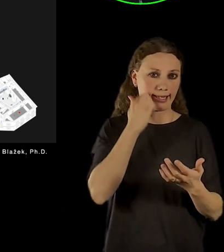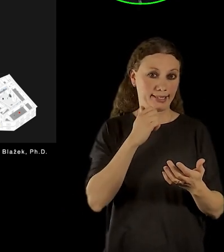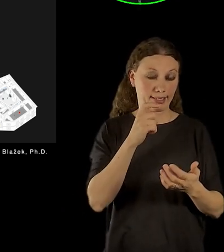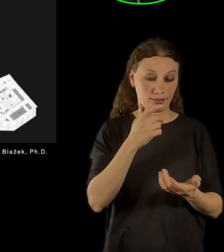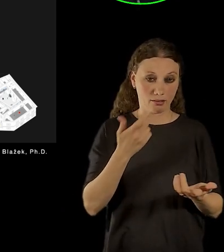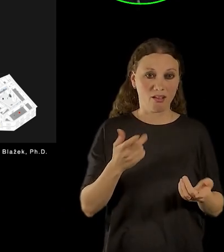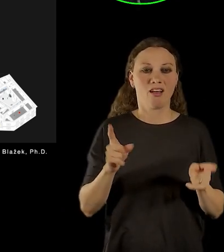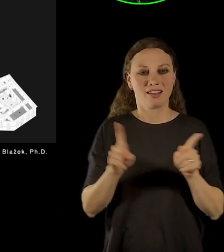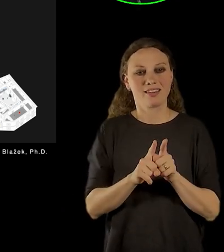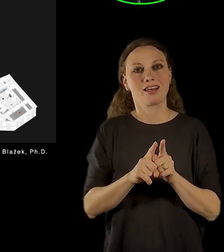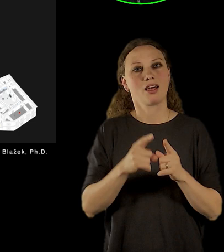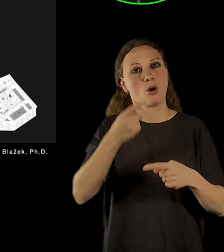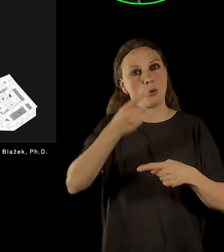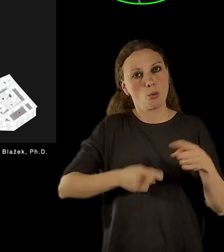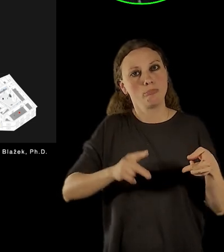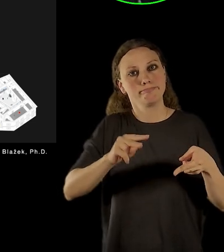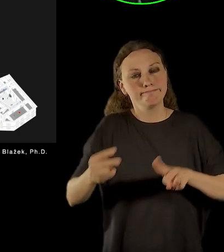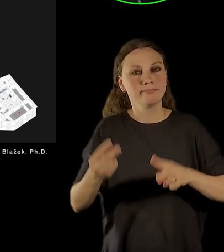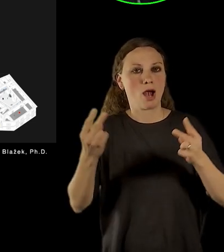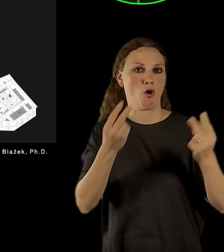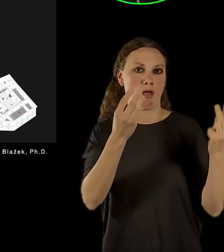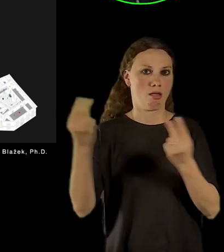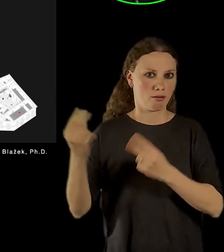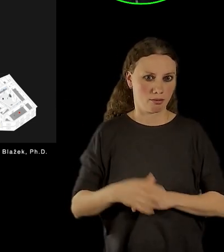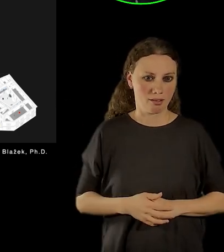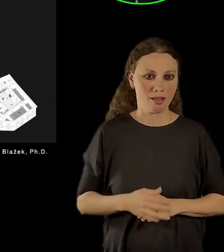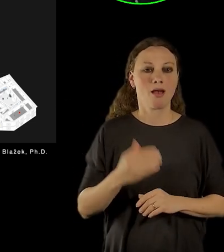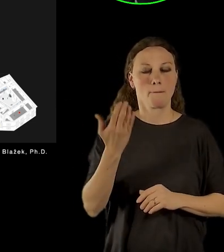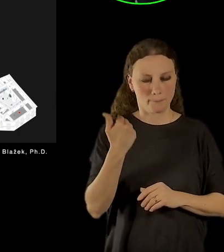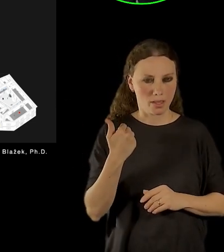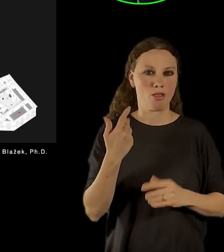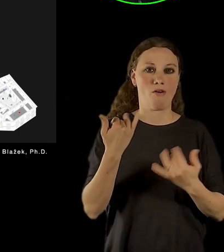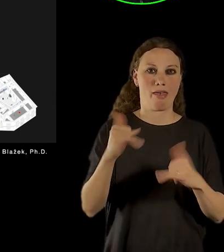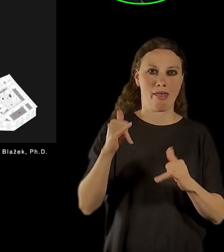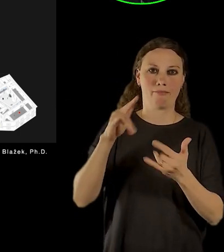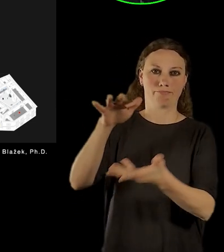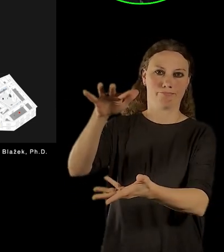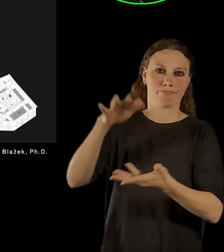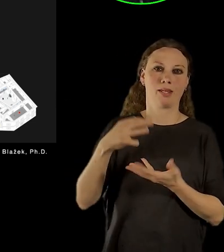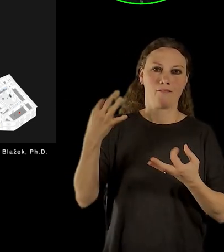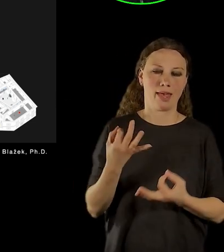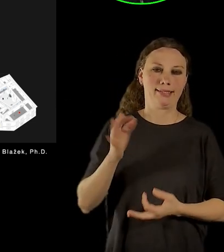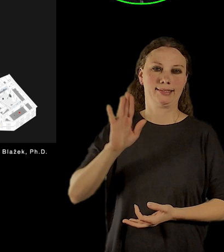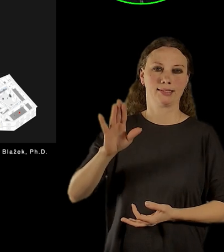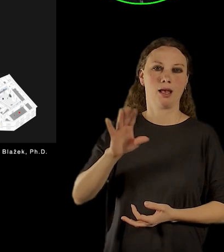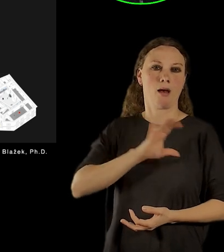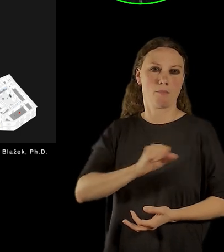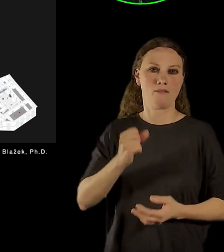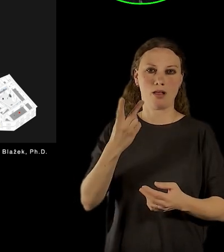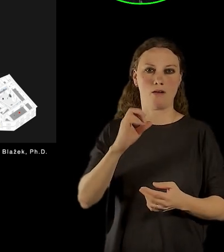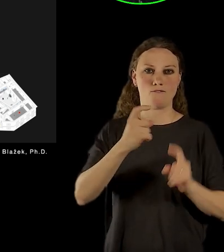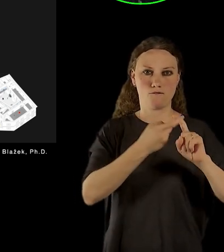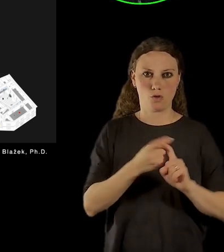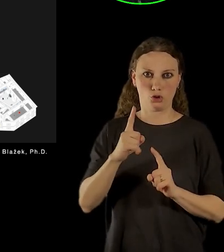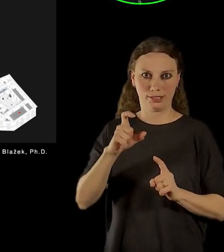jsme pozůstalost Pavla Vošického, vydali jsme jeho paměti a dostali jsme také jeho grafiky, které máme